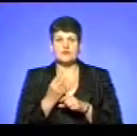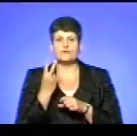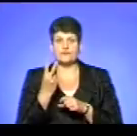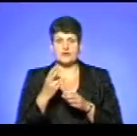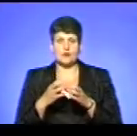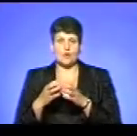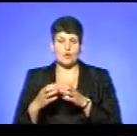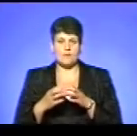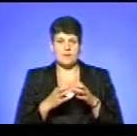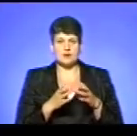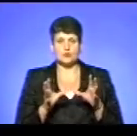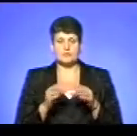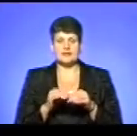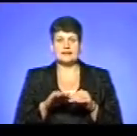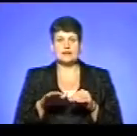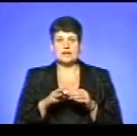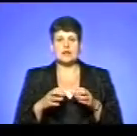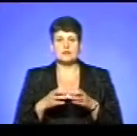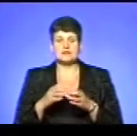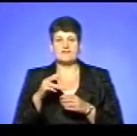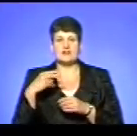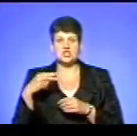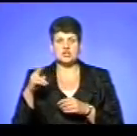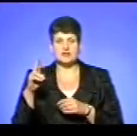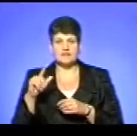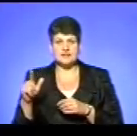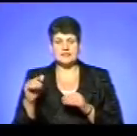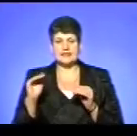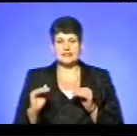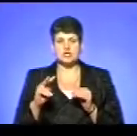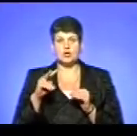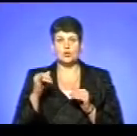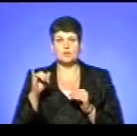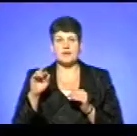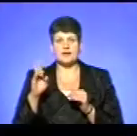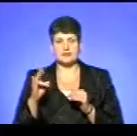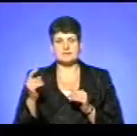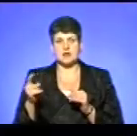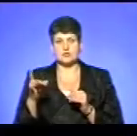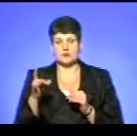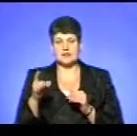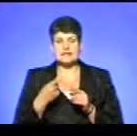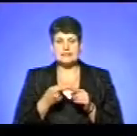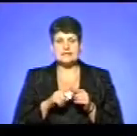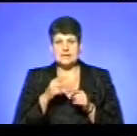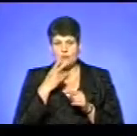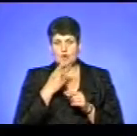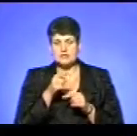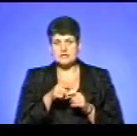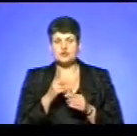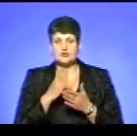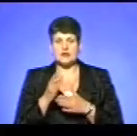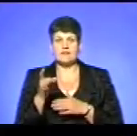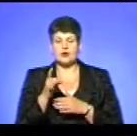команди з об'єднаних територіальних громад, це з Вишнівця і Нижній Глоб'янок з Баражського району. Це показало, що є в